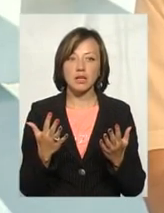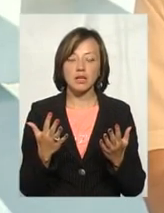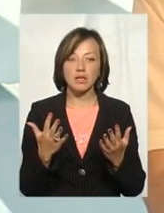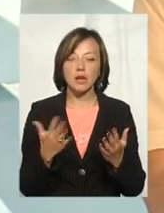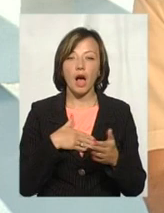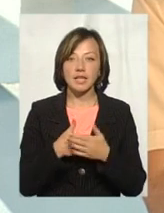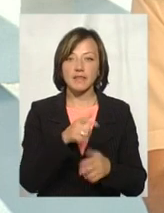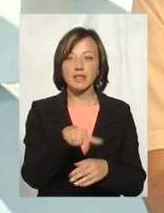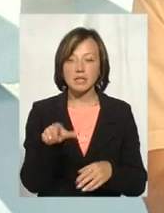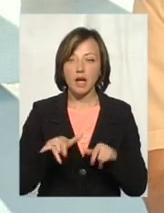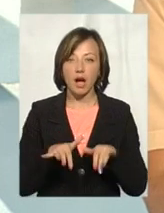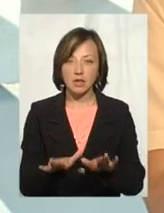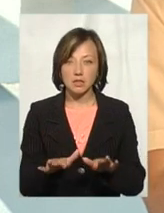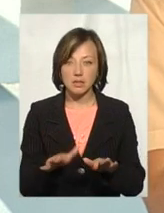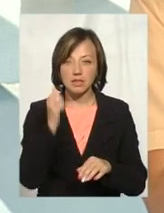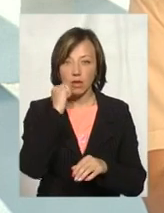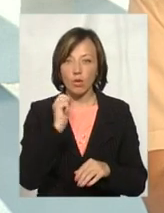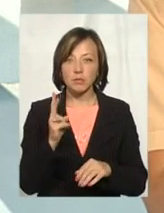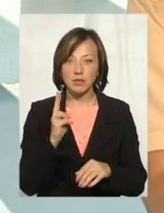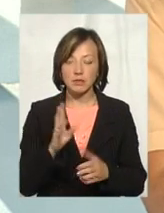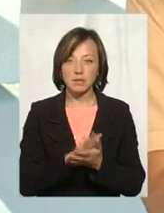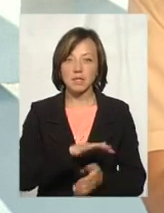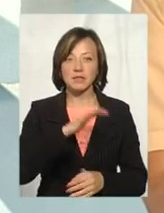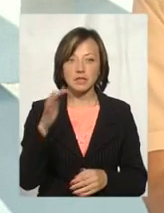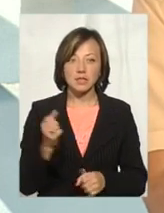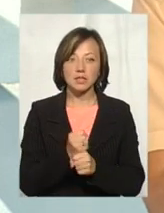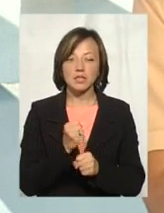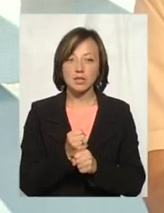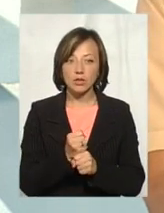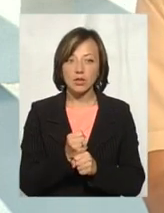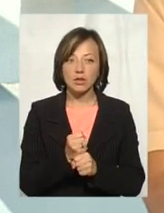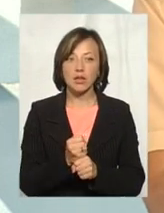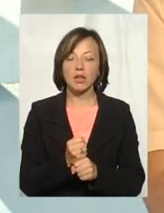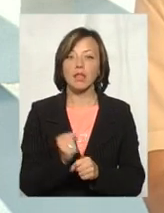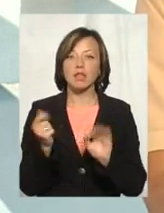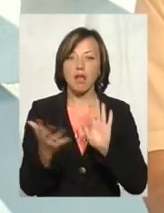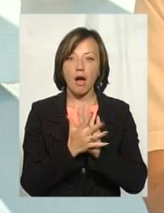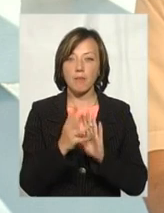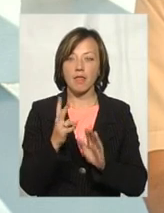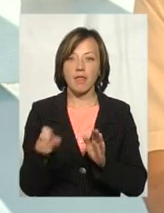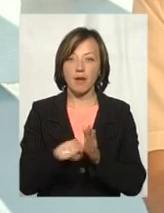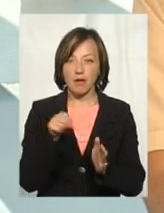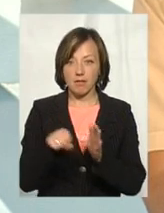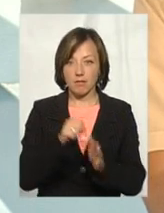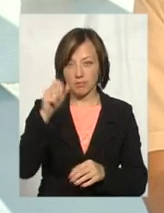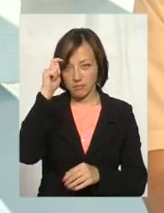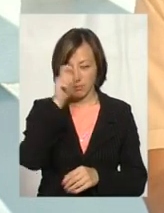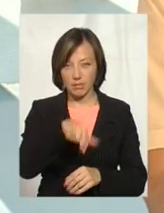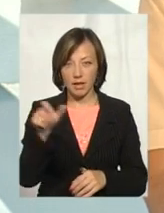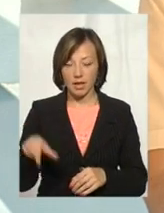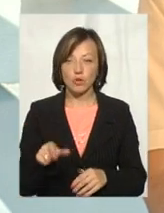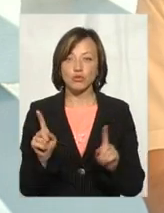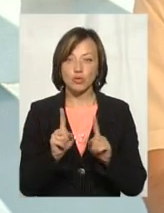На активістів акції старкосентринівне сміттєзвалище здійснюється напад найнятих, молодиків, тітушок